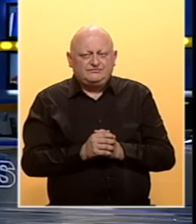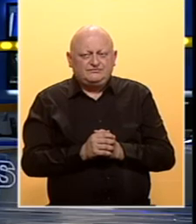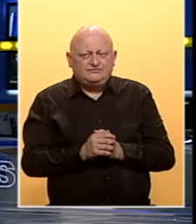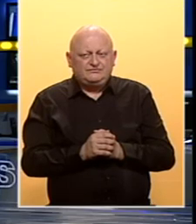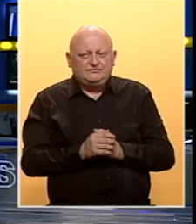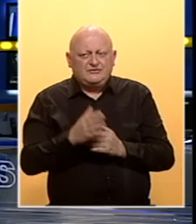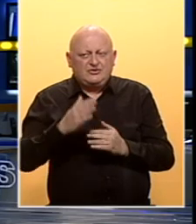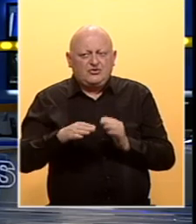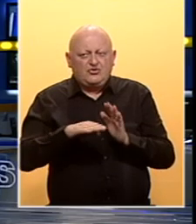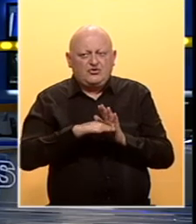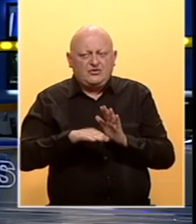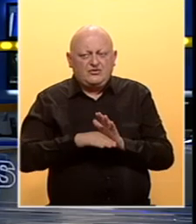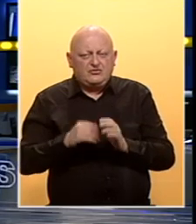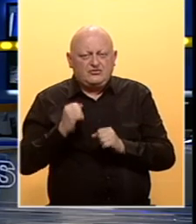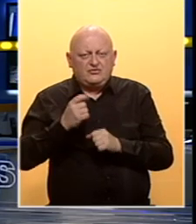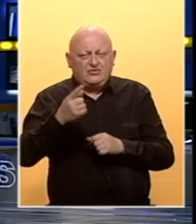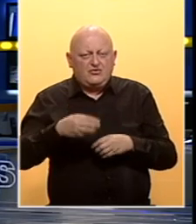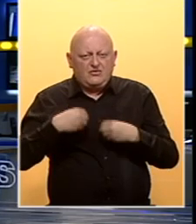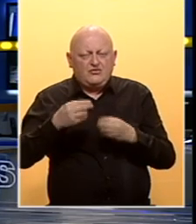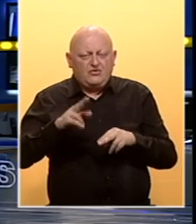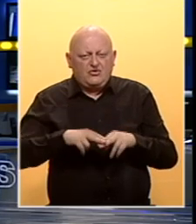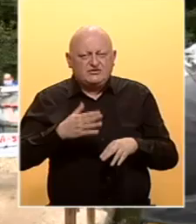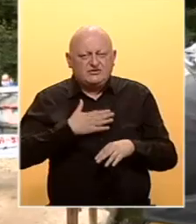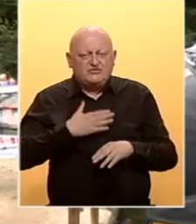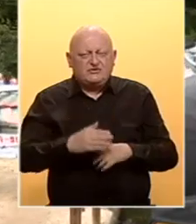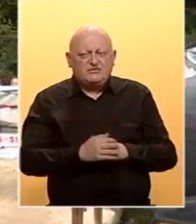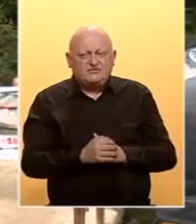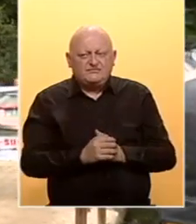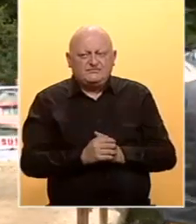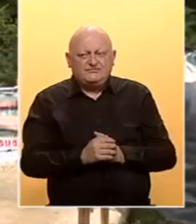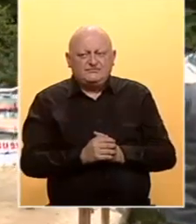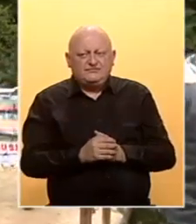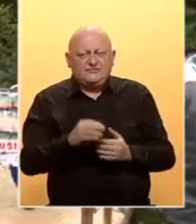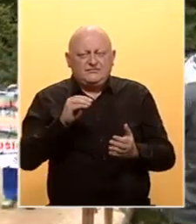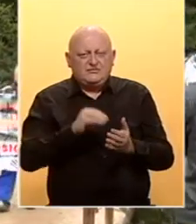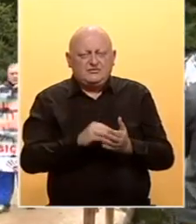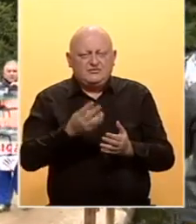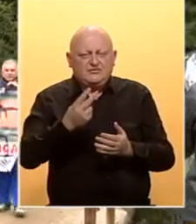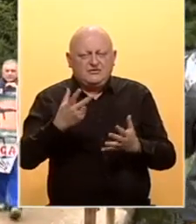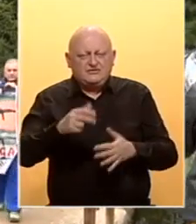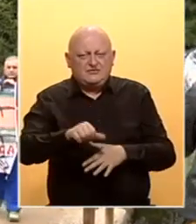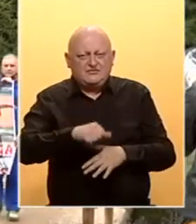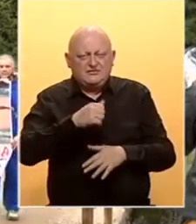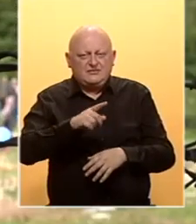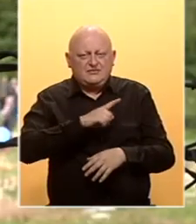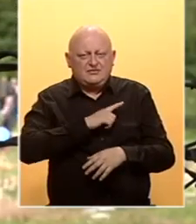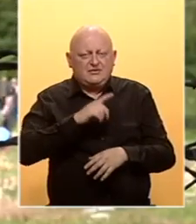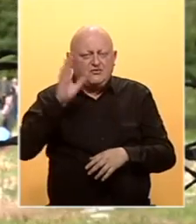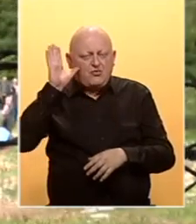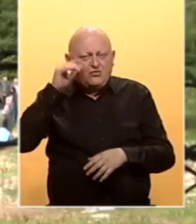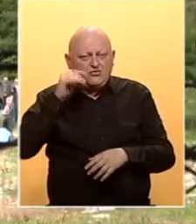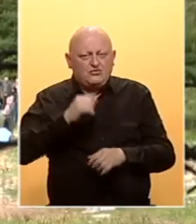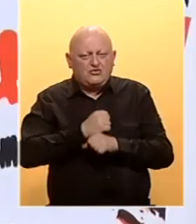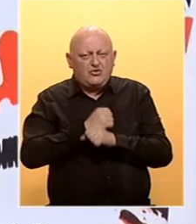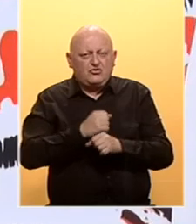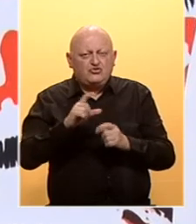Do kraja dnevnika donosimo i ove priče. Ostanite uz nas. Obilježena 28. godišnica stradanja Bošnjaka u